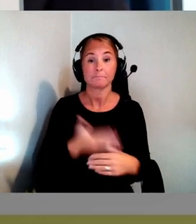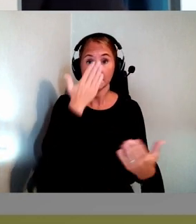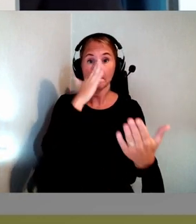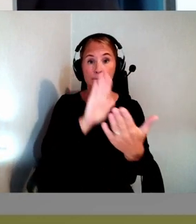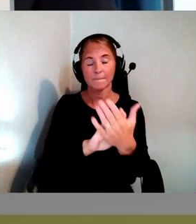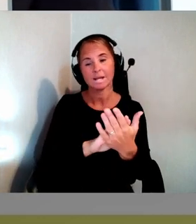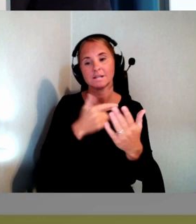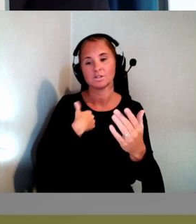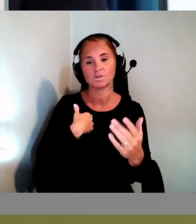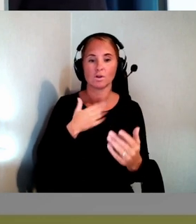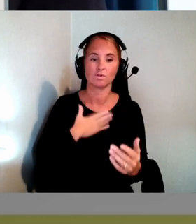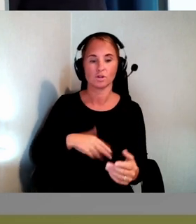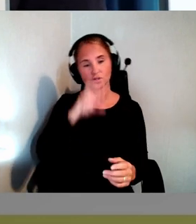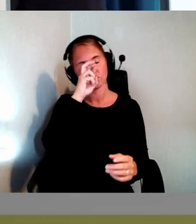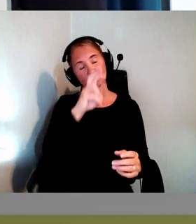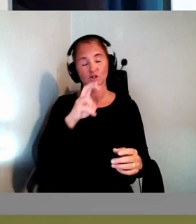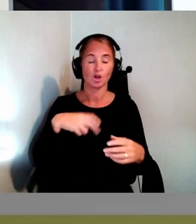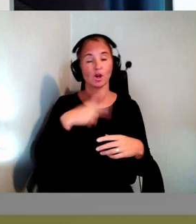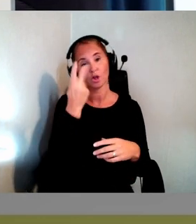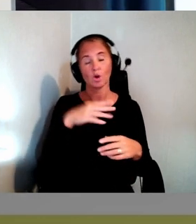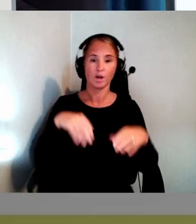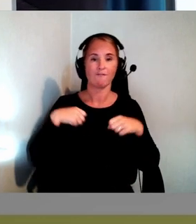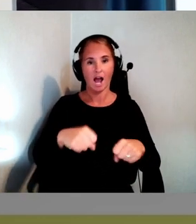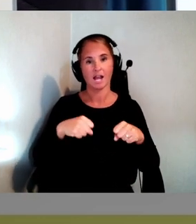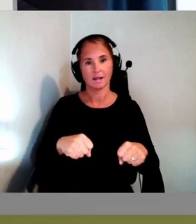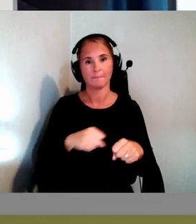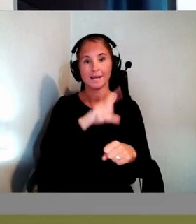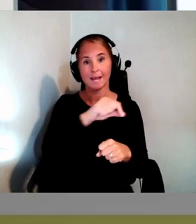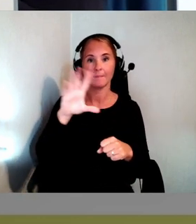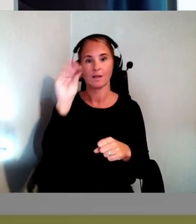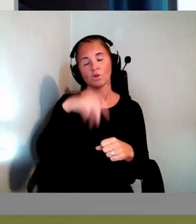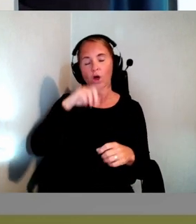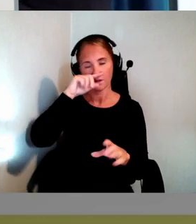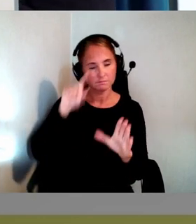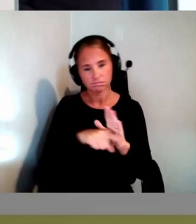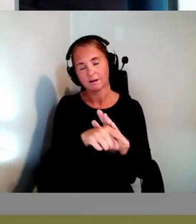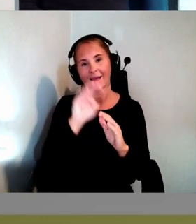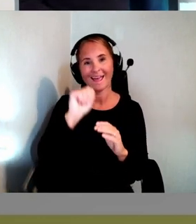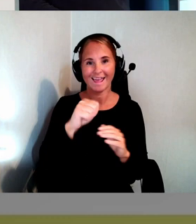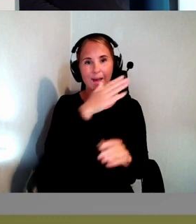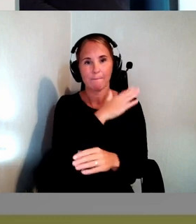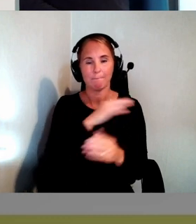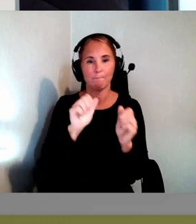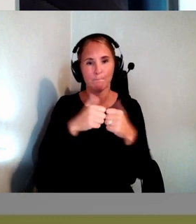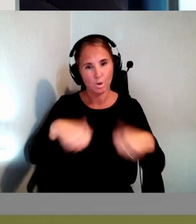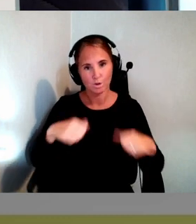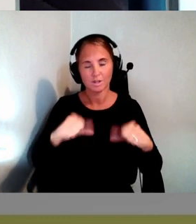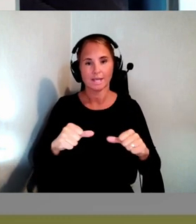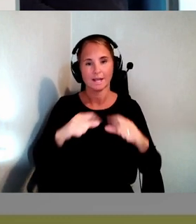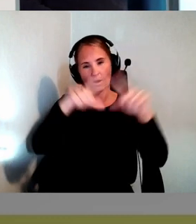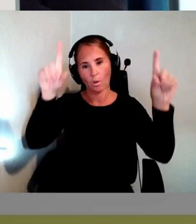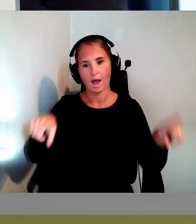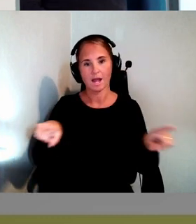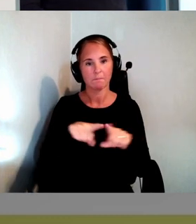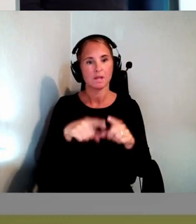föreställer en kundvagn. Men ibland när man surfar in på e-butiker. Då säger inte skärmläsaren då som ska presenterera det för den som